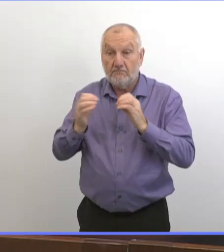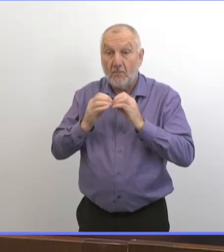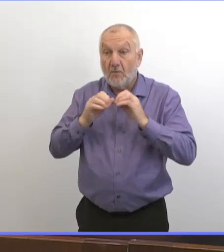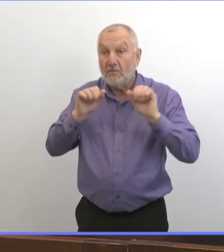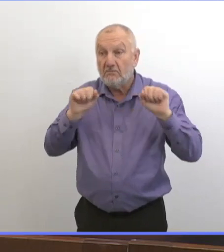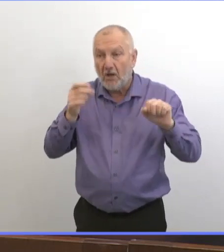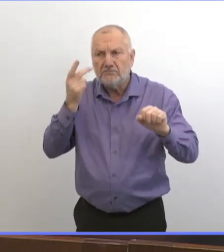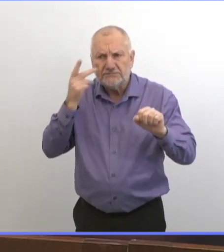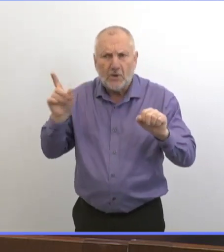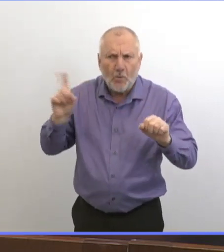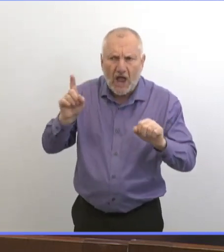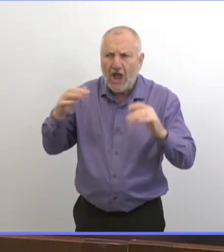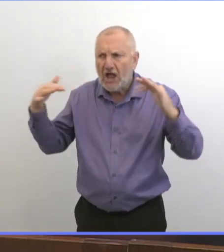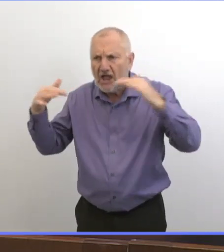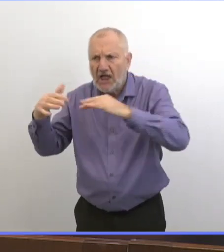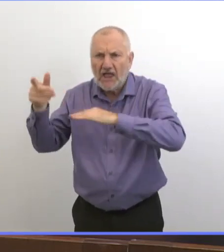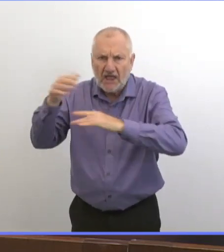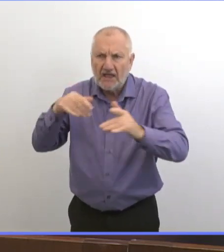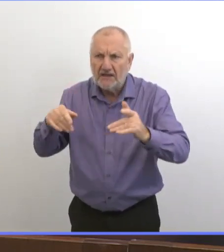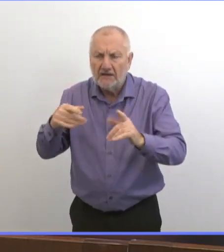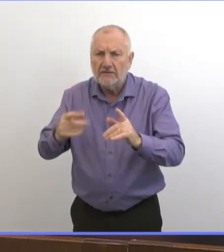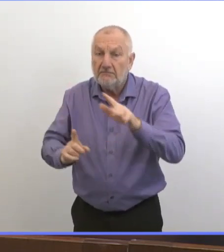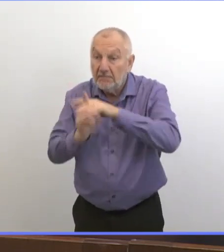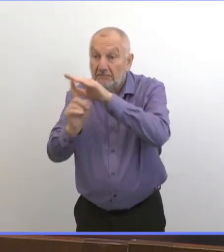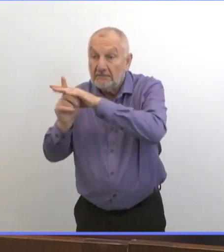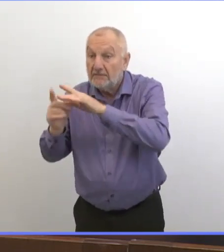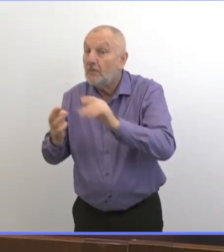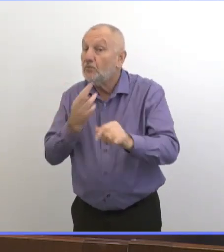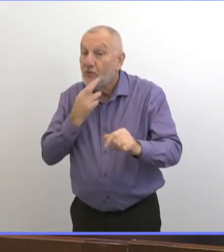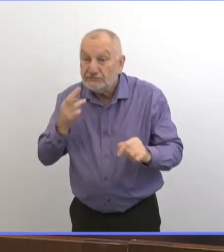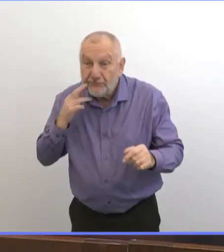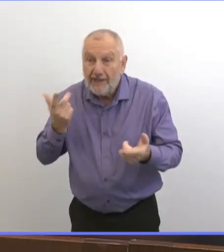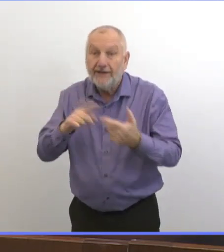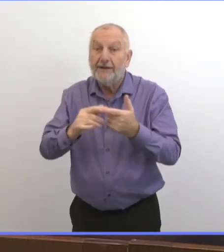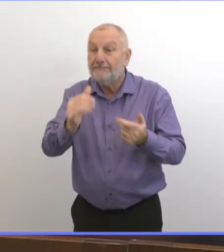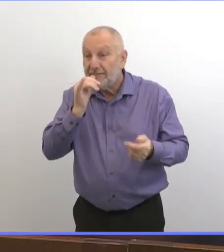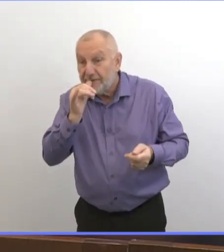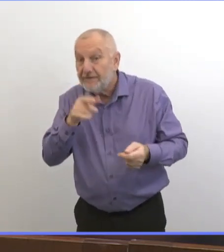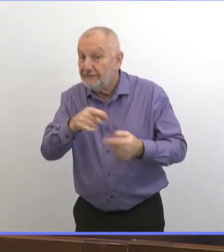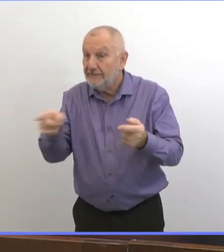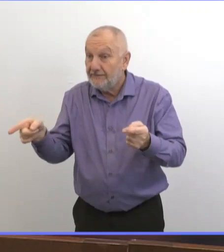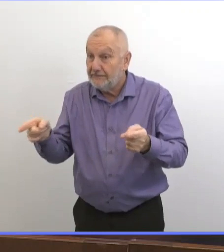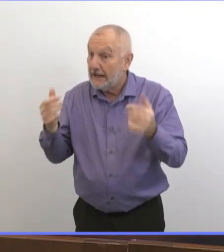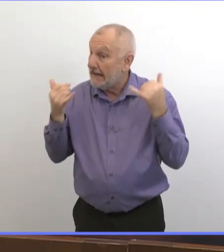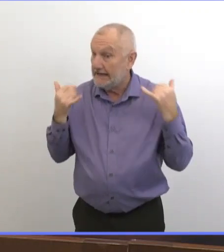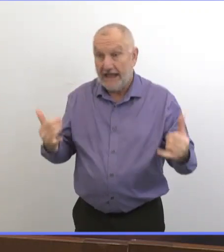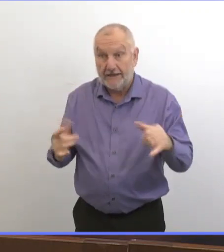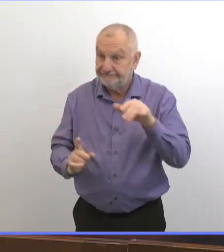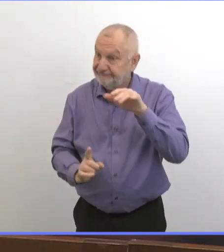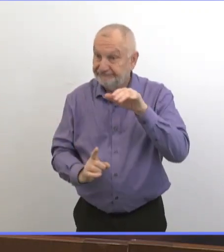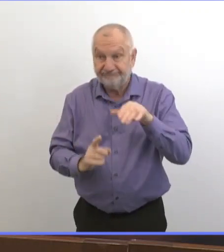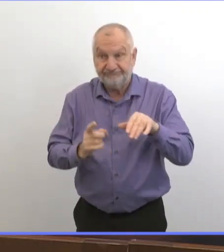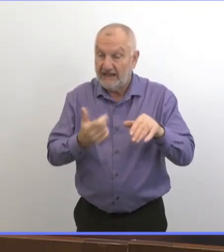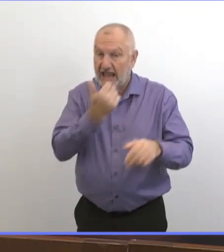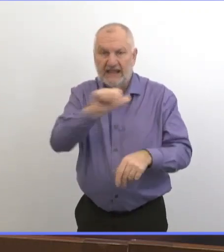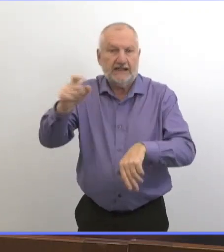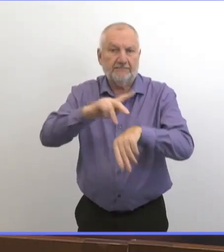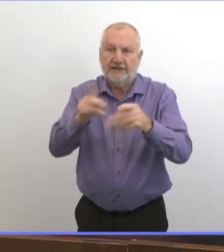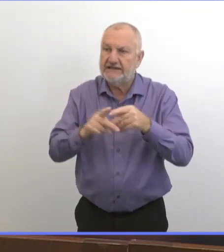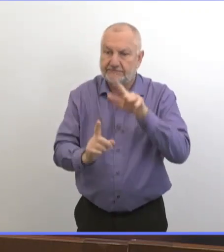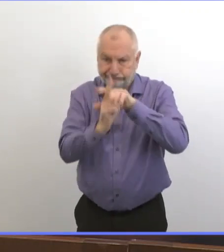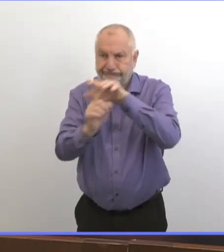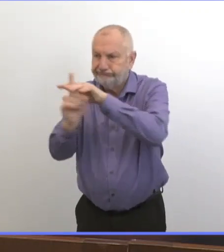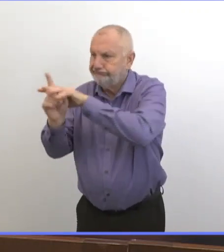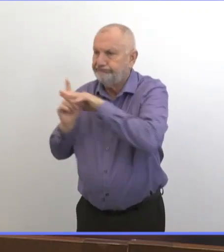au niveau des rassemblements dans les restaurants, les bars. À l'heure actuelle, c'est une transmission communautaire à grande échelle.